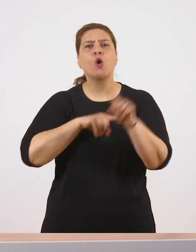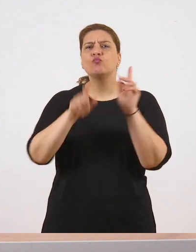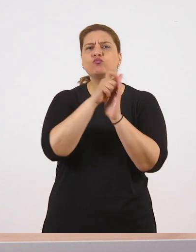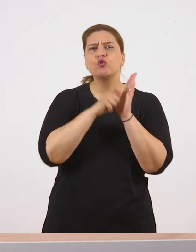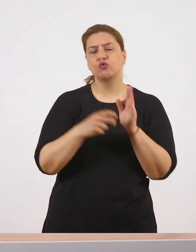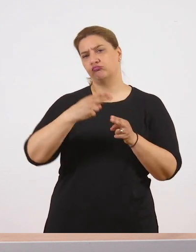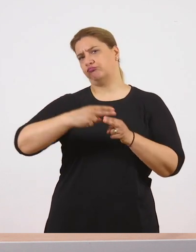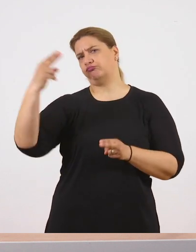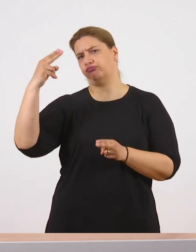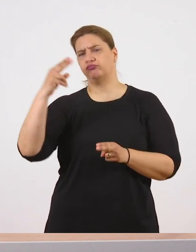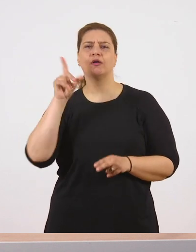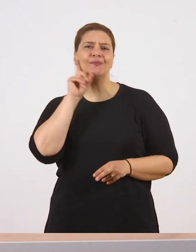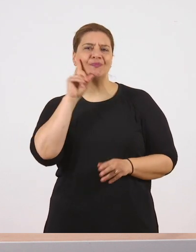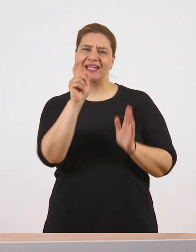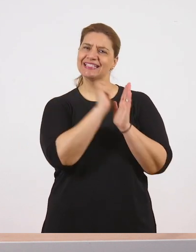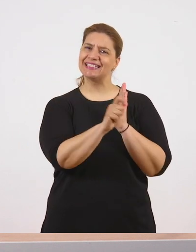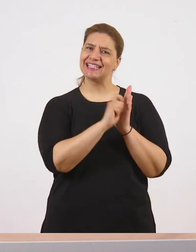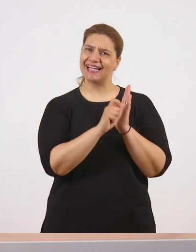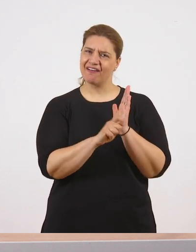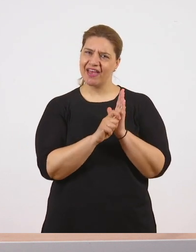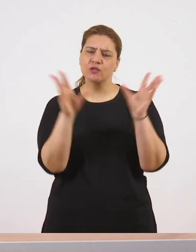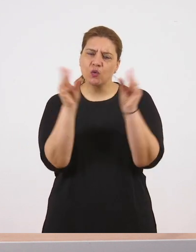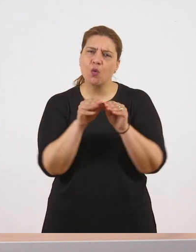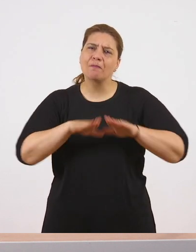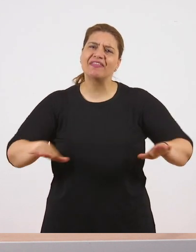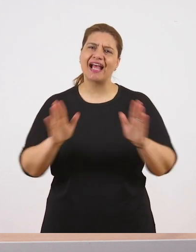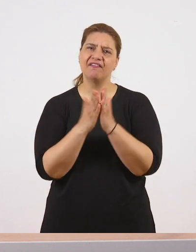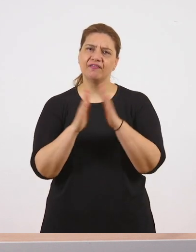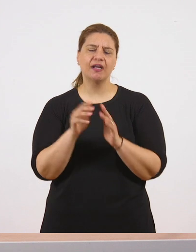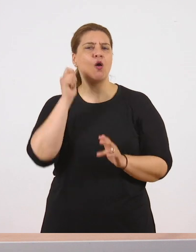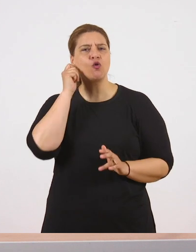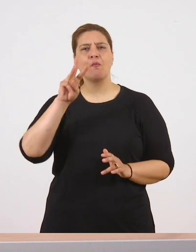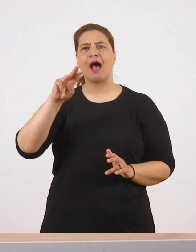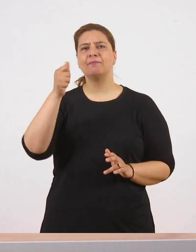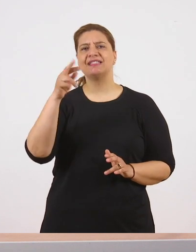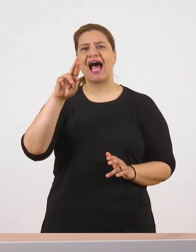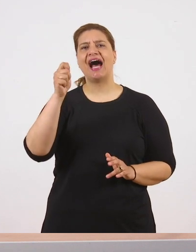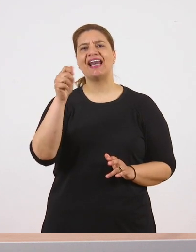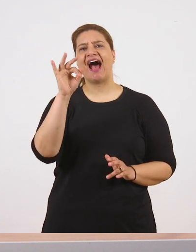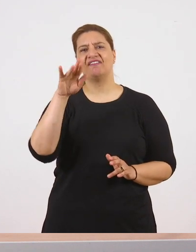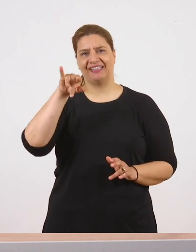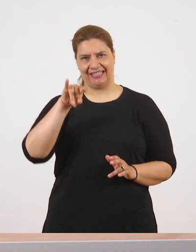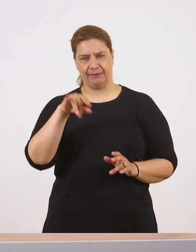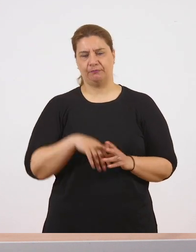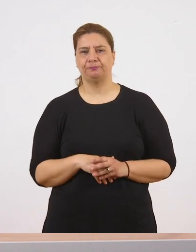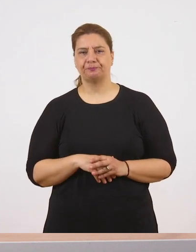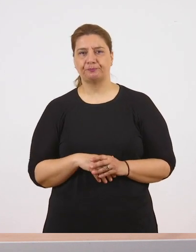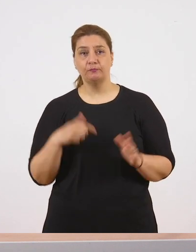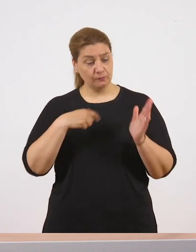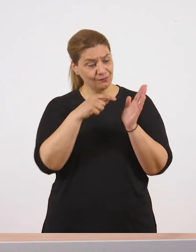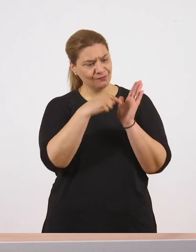γνωστή συγγραφέας παιδικών βιβλίων Λίτσα Ψαράφτη. Όπως είμαι σίγουρη ότι καταλάβατε, το πρόσωπο που μιλάει είναι κορίτσι